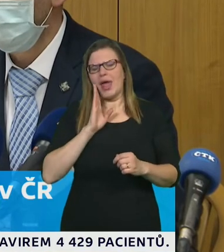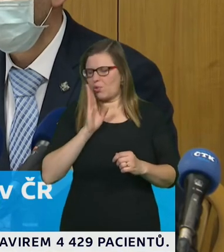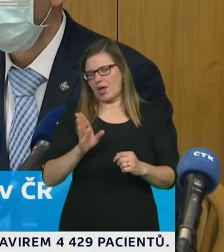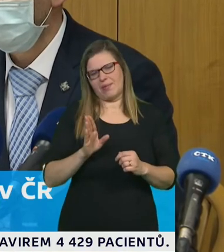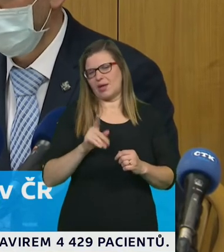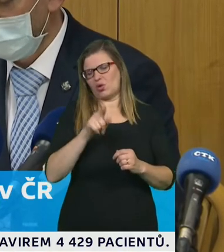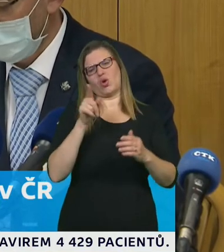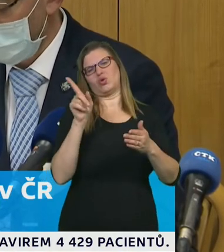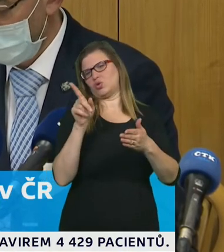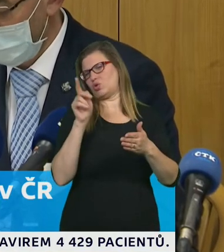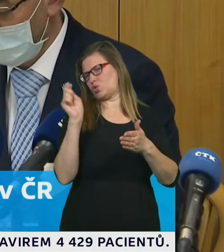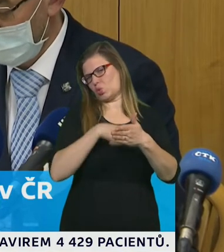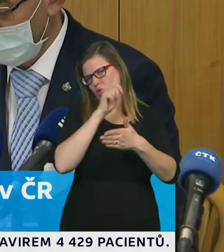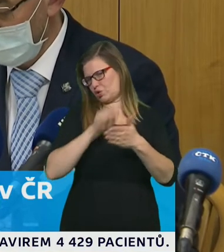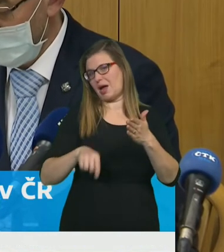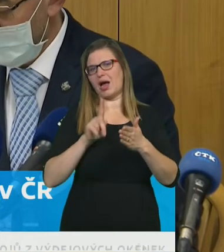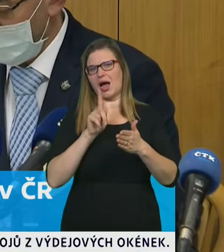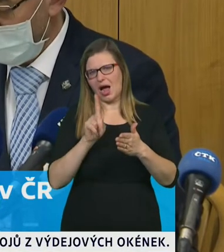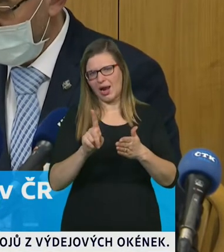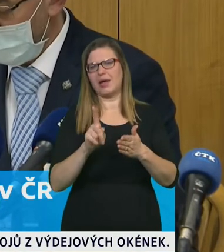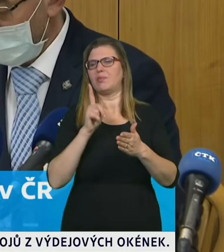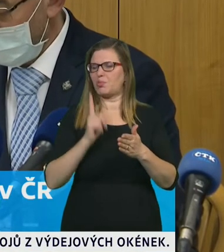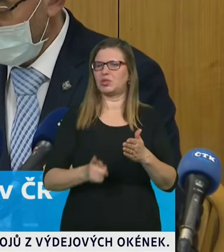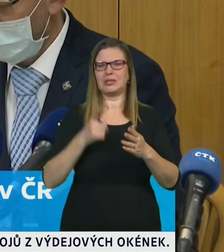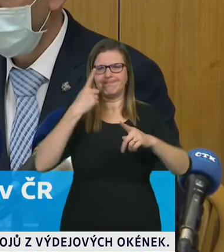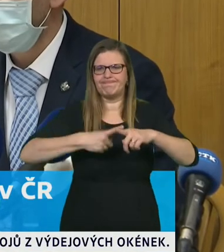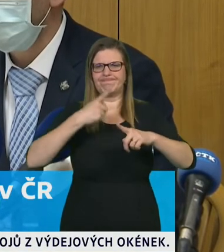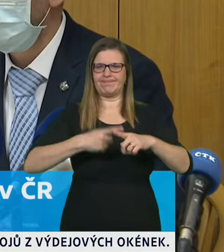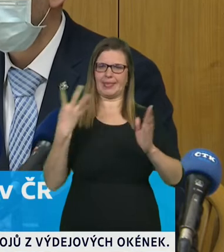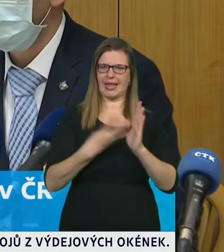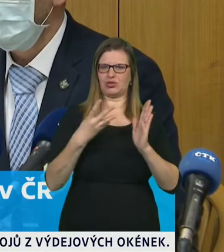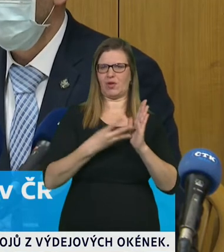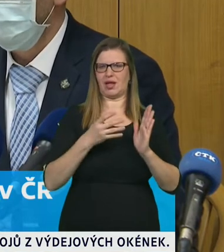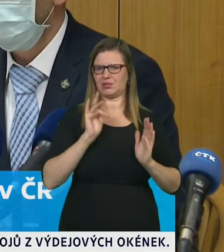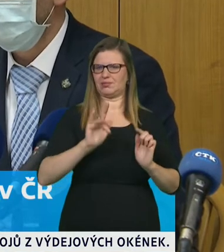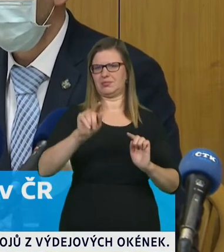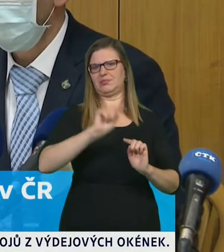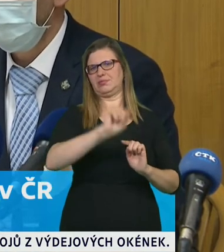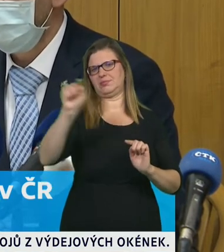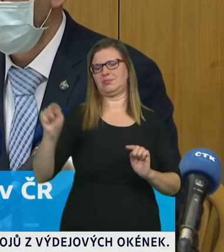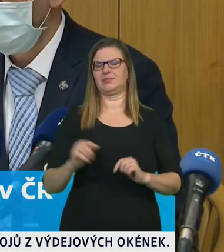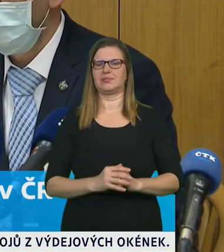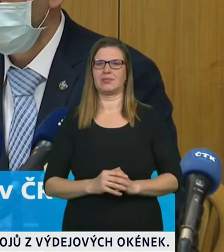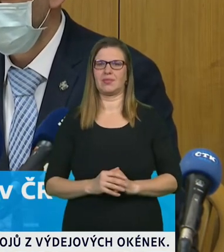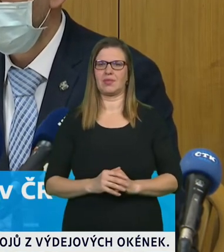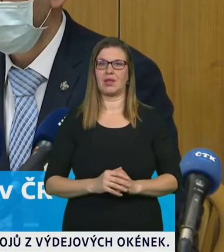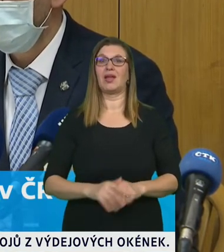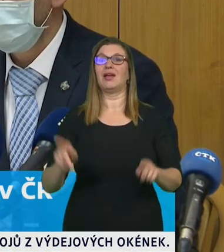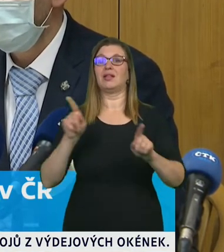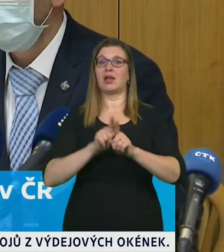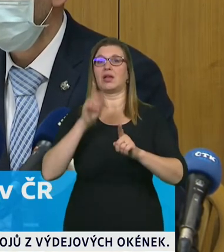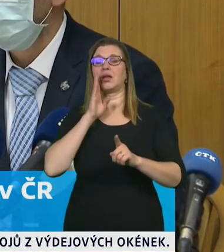návštěvy nadále umožňovány budeme také reflektovat požadavky opakované požadavky